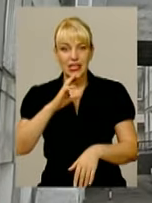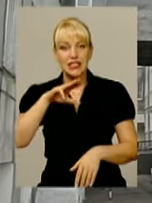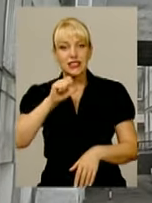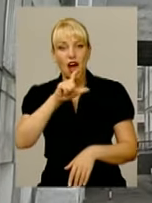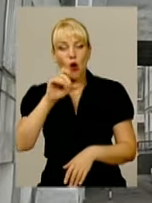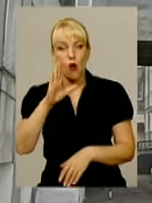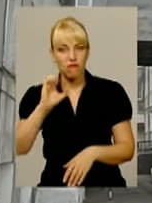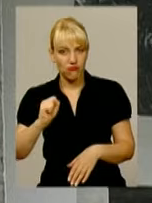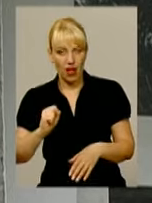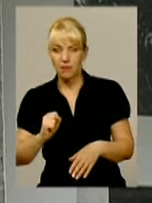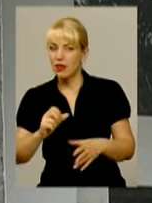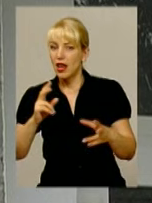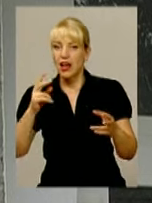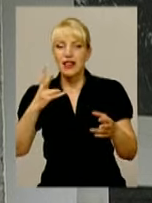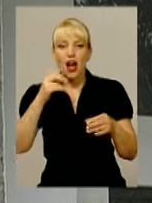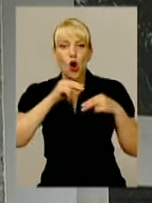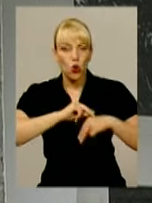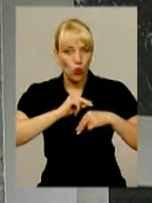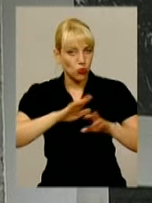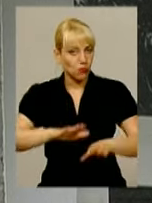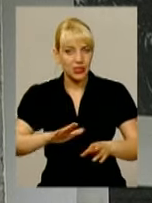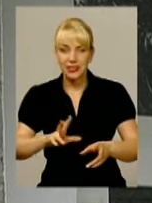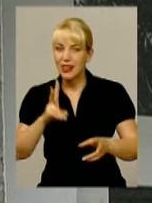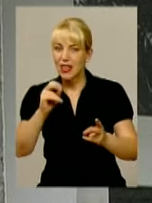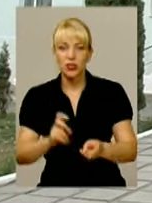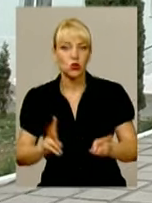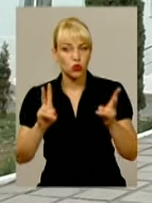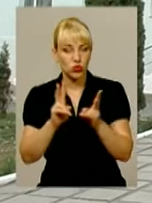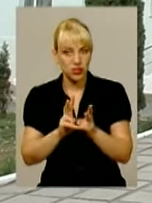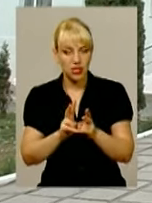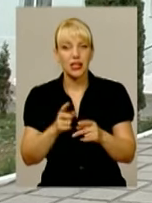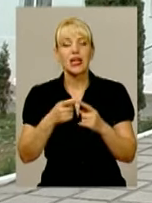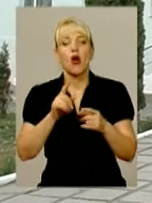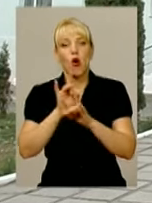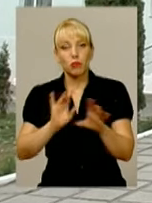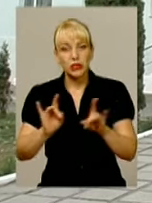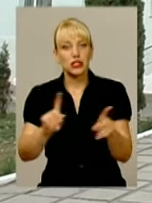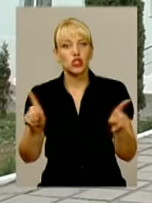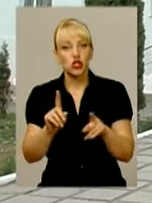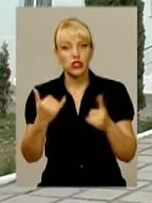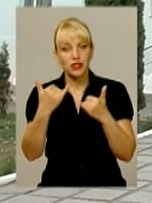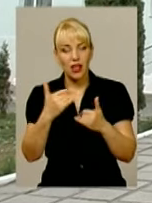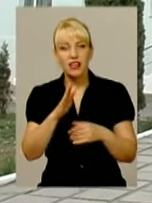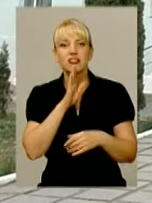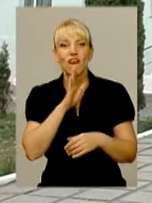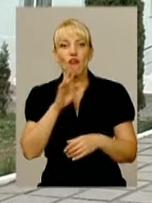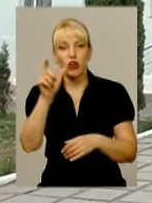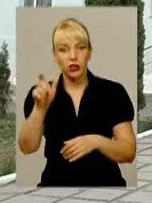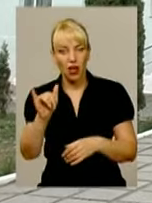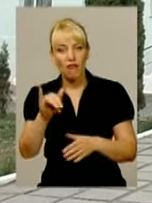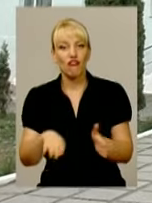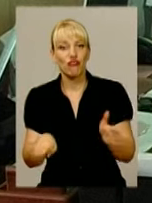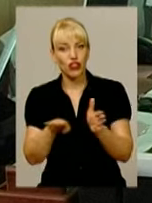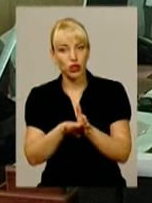місці мене застали. Головний лікар Дережнянської медустанови пояснив, що довідувачка пологового відділення нині у відпустці. Володимир